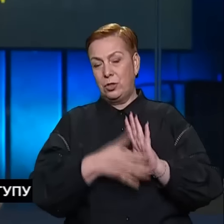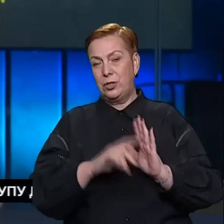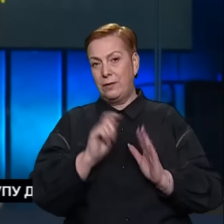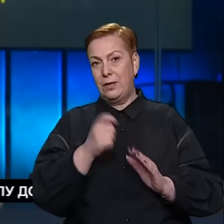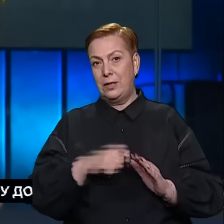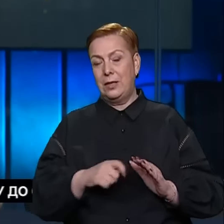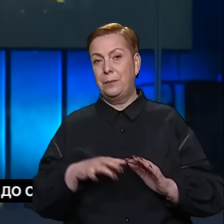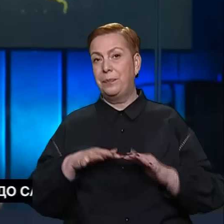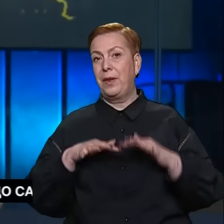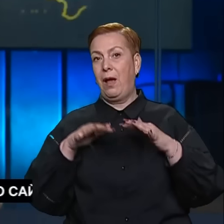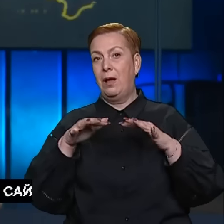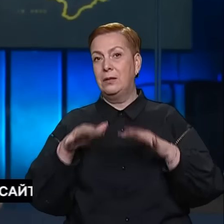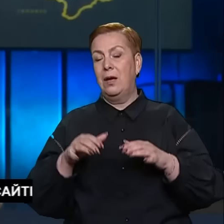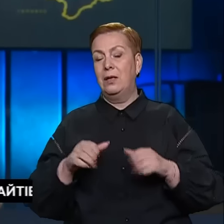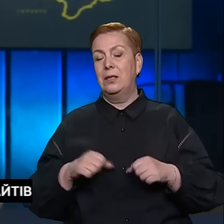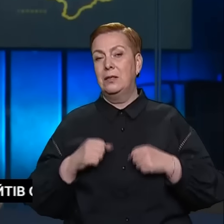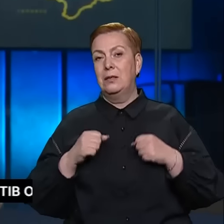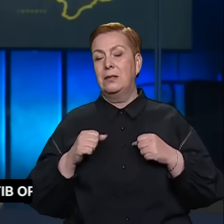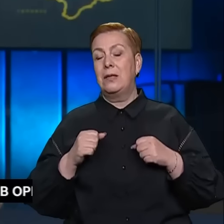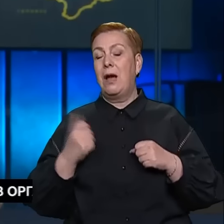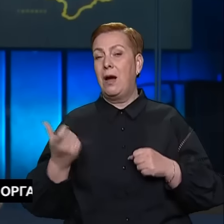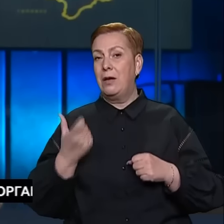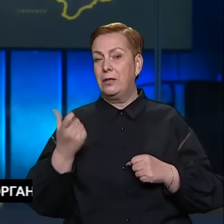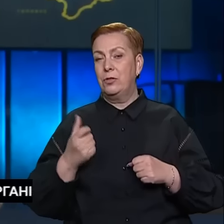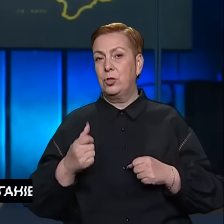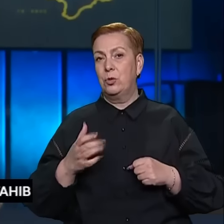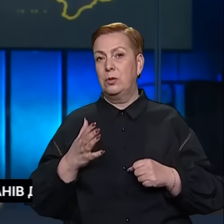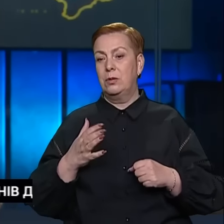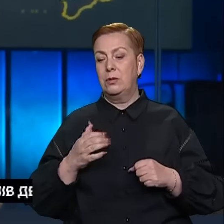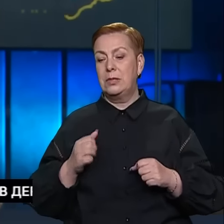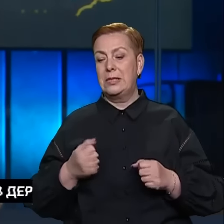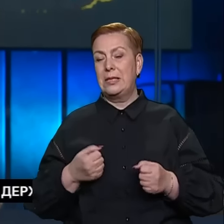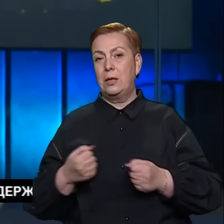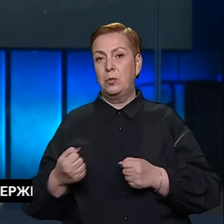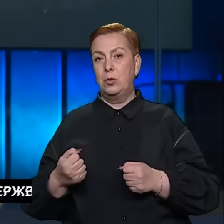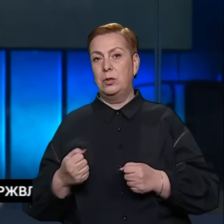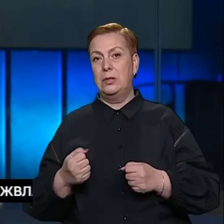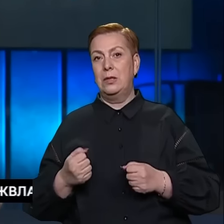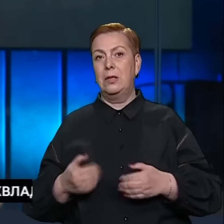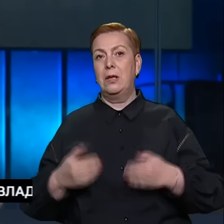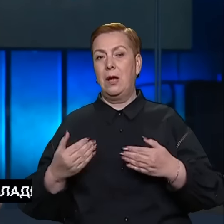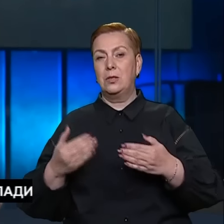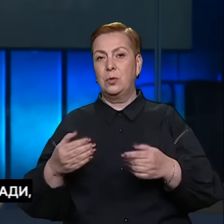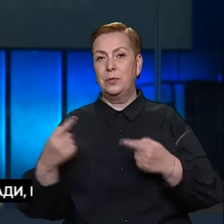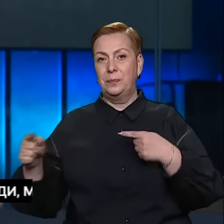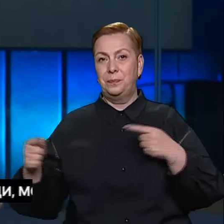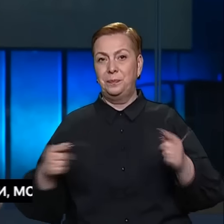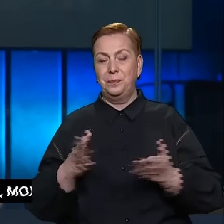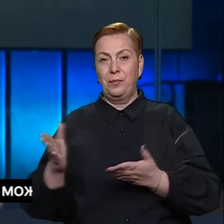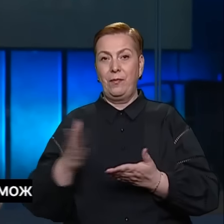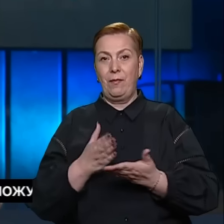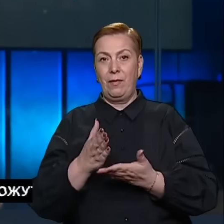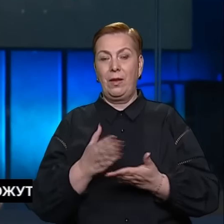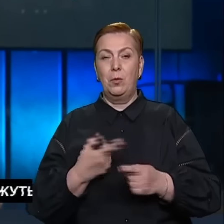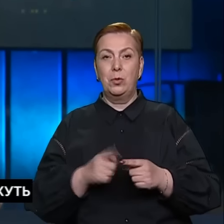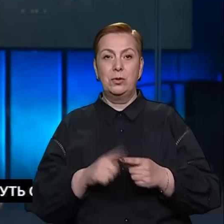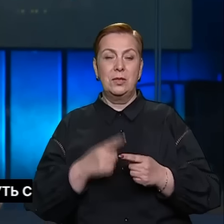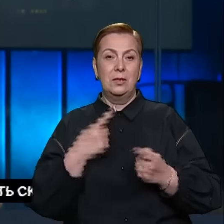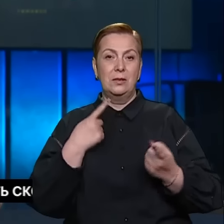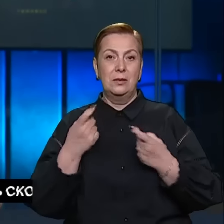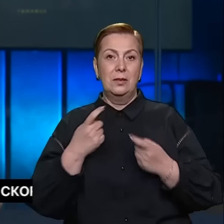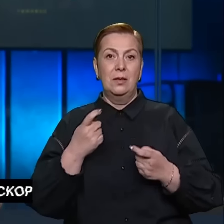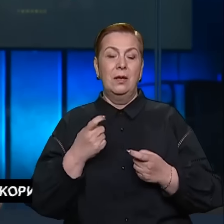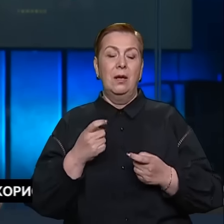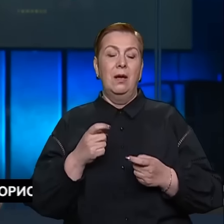росіяни намагаються стримати наші контрнаступи на інших напрямках. Про таке Суспільному сказав голова Ради резервістів сухопутних військ